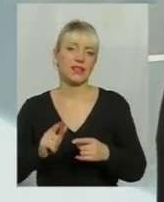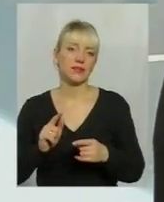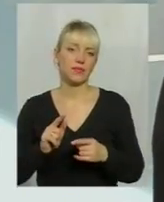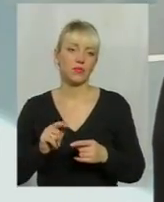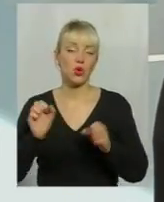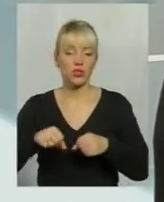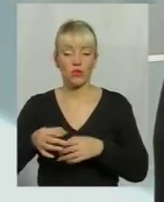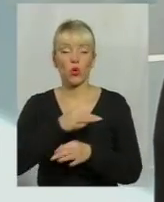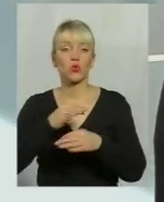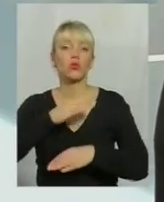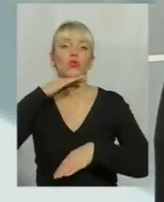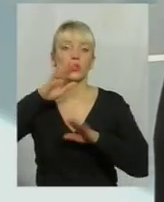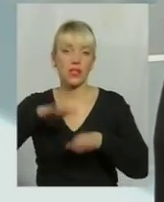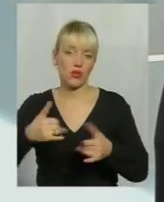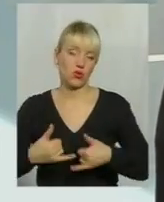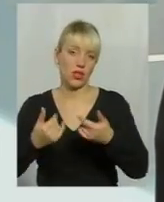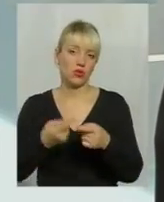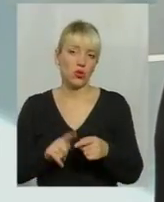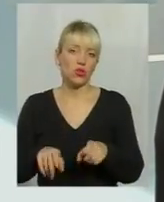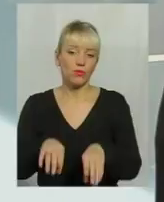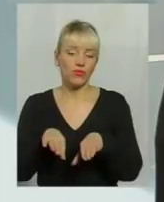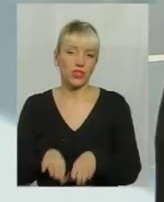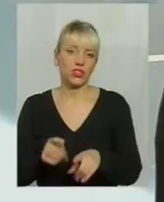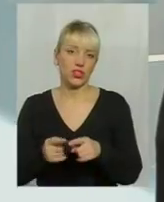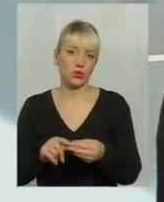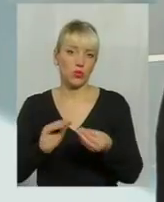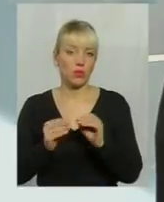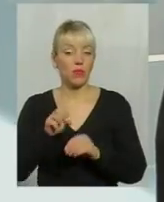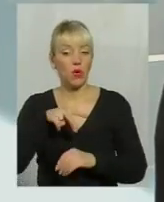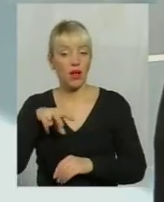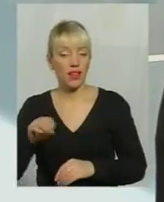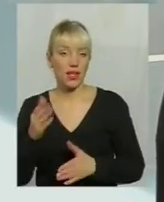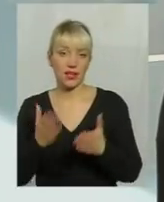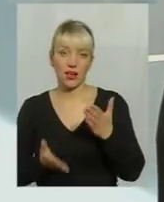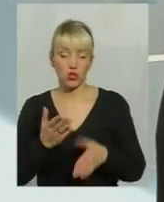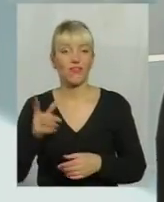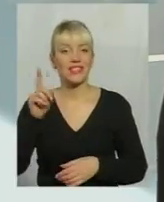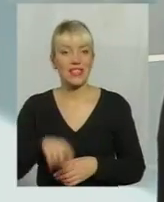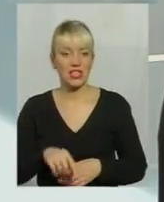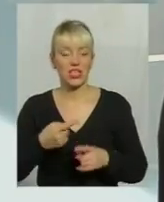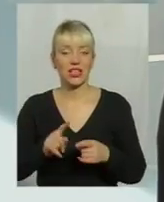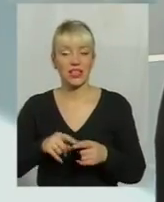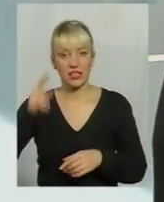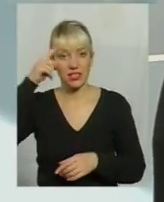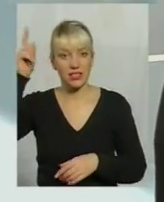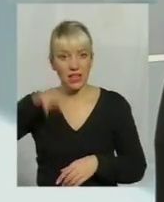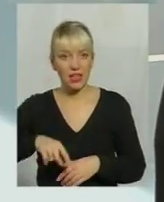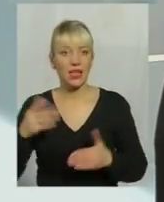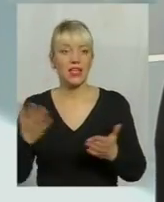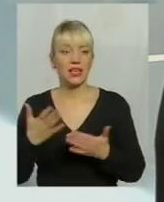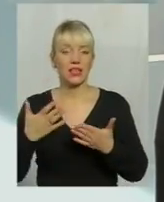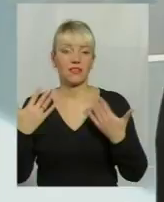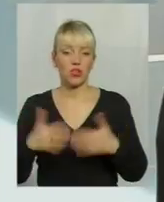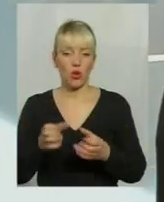буде достатньо для того, щоб вирішити проблему. Але якщо все ж таки тих знань, які вже